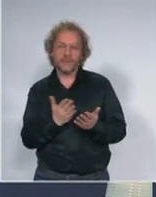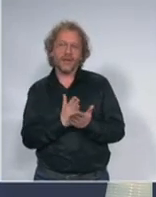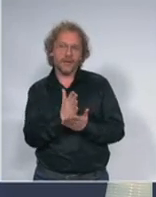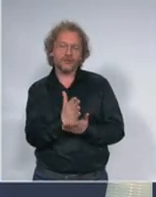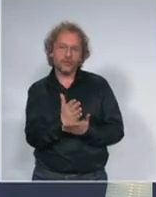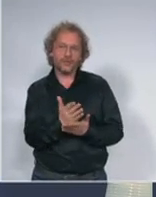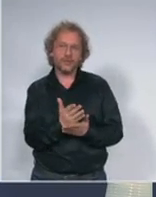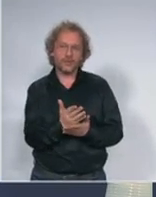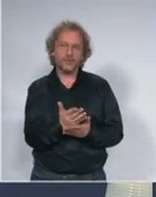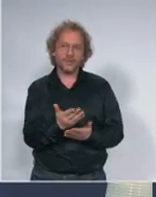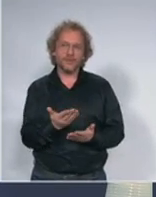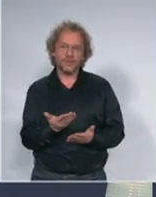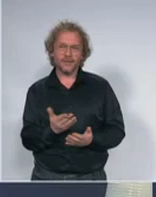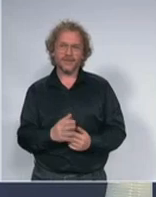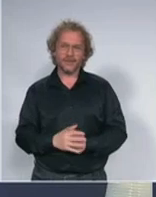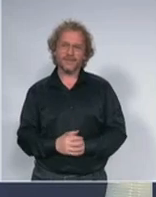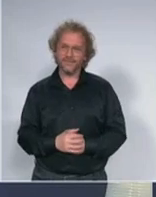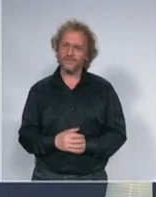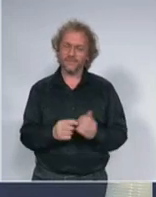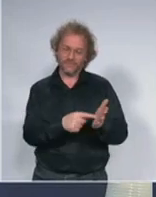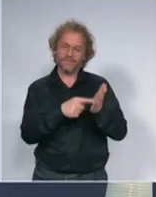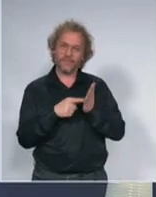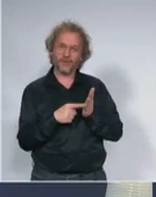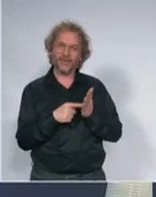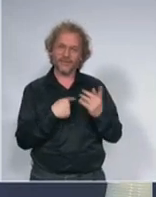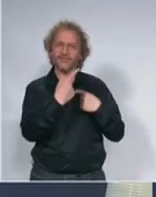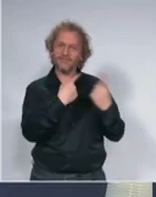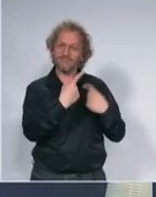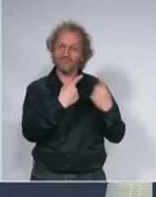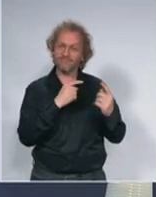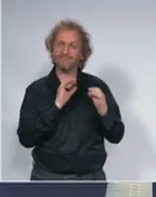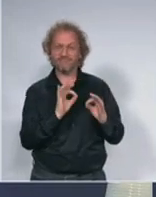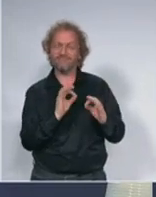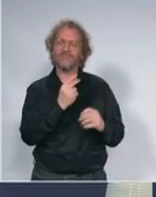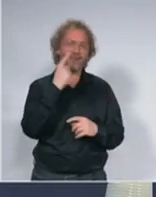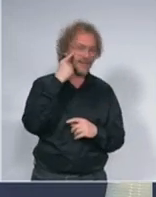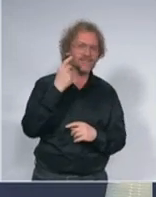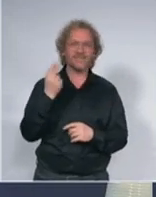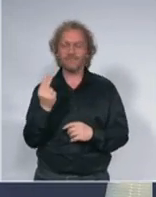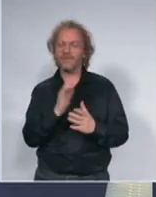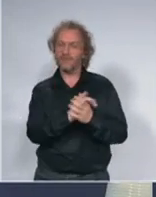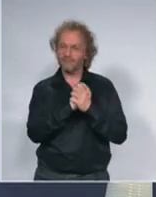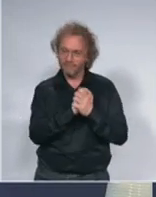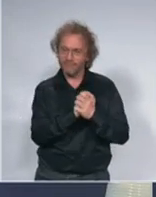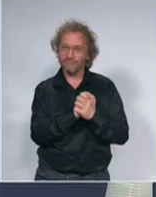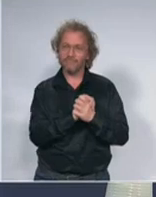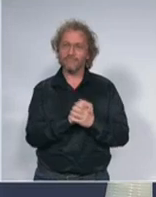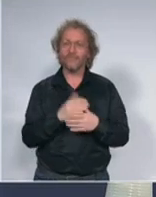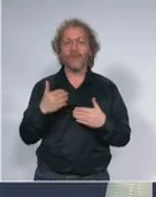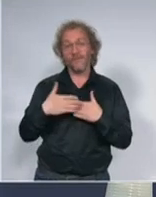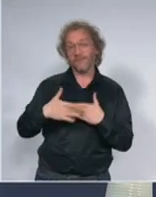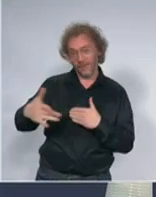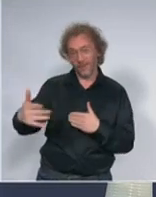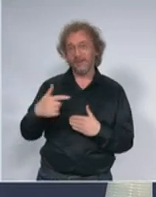pokazuje naše čelično prijateljstvo sa Kinom, a u ovim danima su nam svakako i potrebne ovakve lepe vesti i